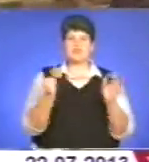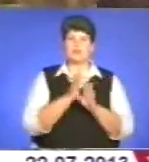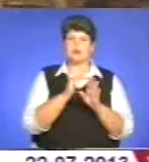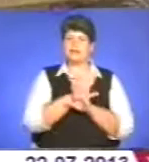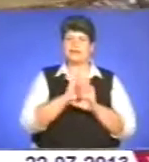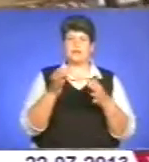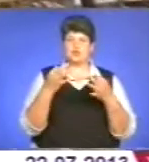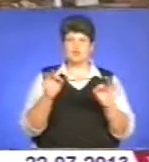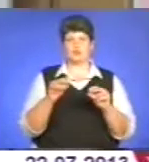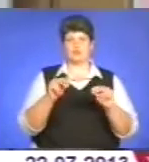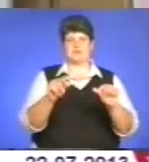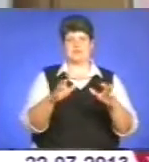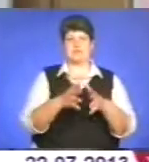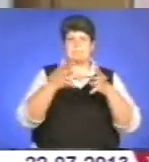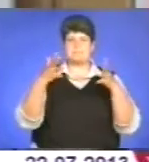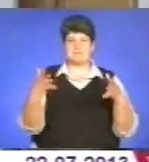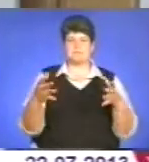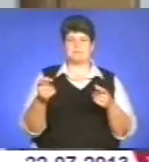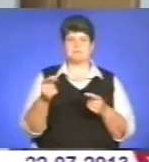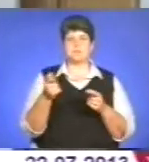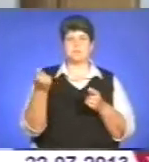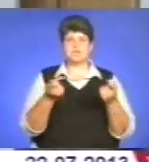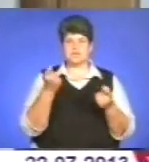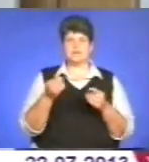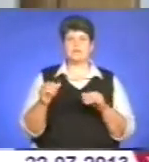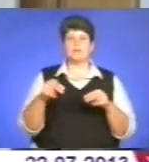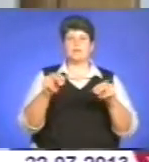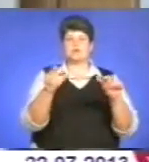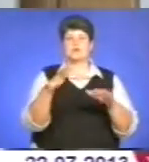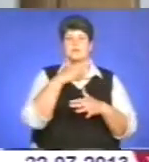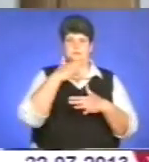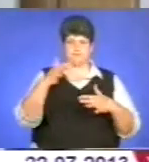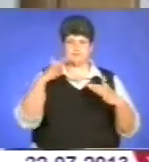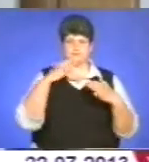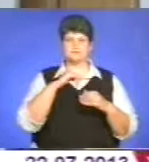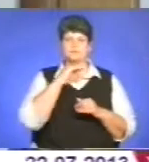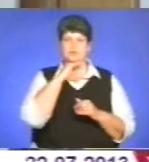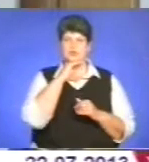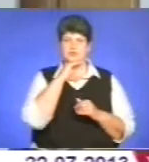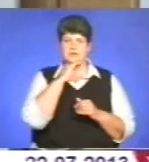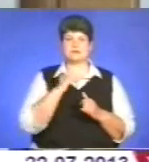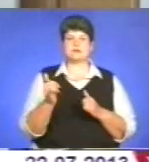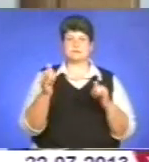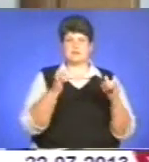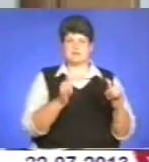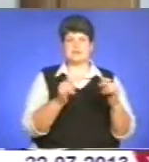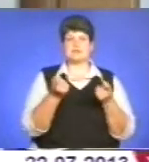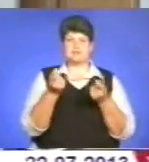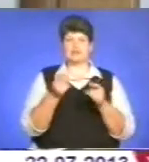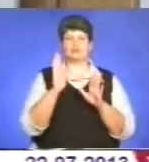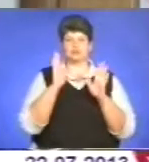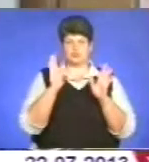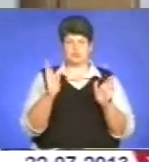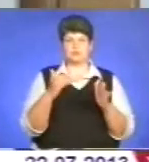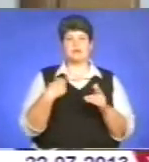дозволила посіяти більше. Пшениці посіяно достатньо, забезпеченість продоволючим зерном буде. Тим більше, що ми завжди